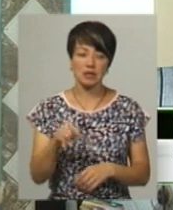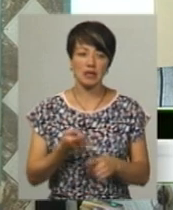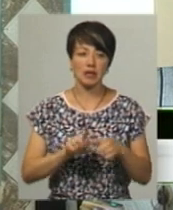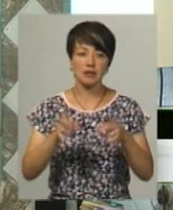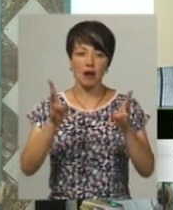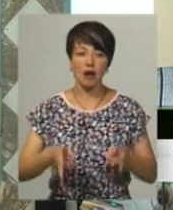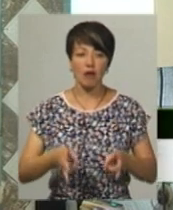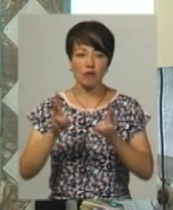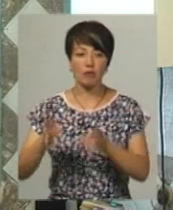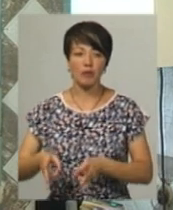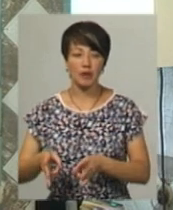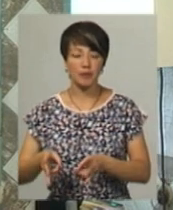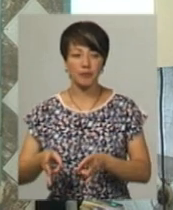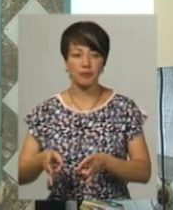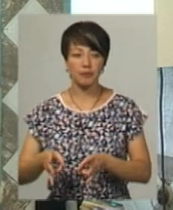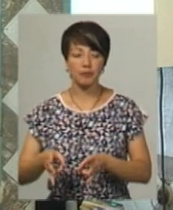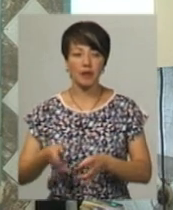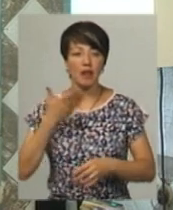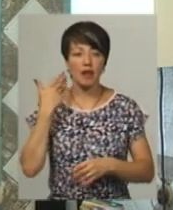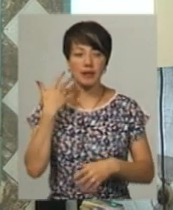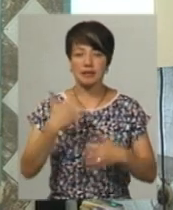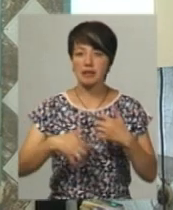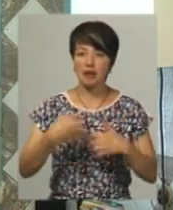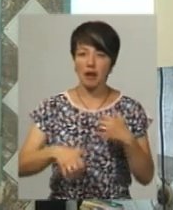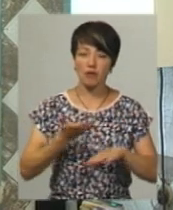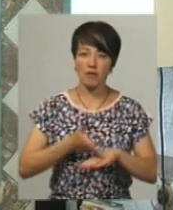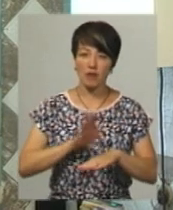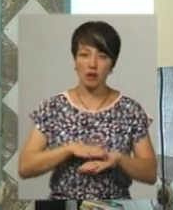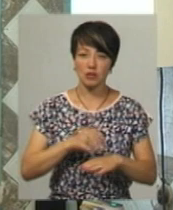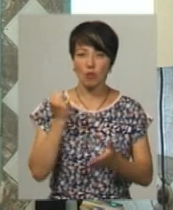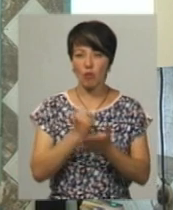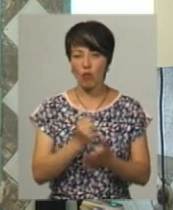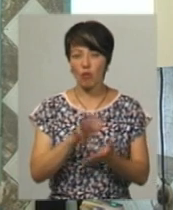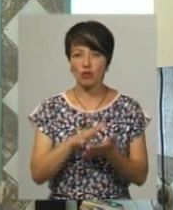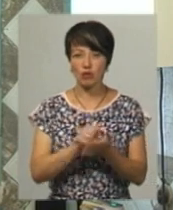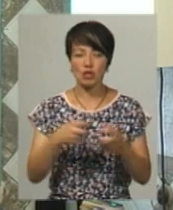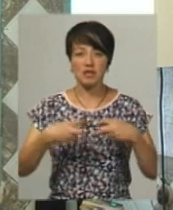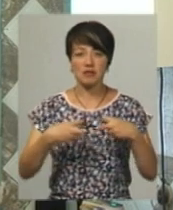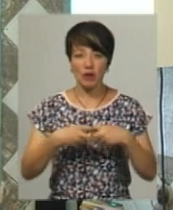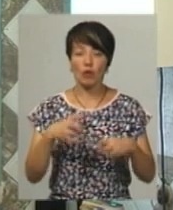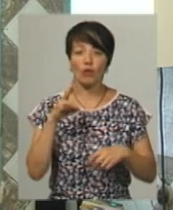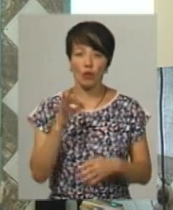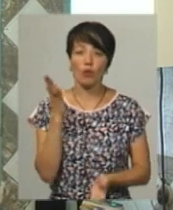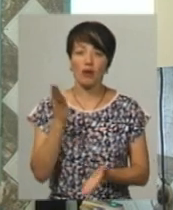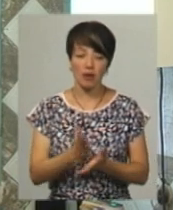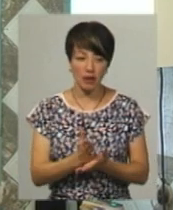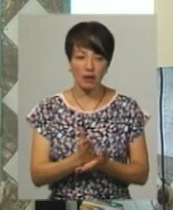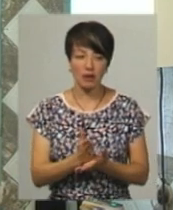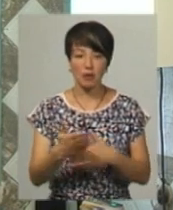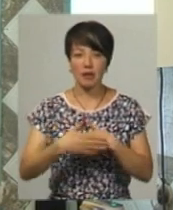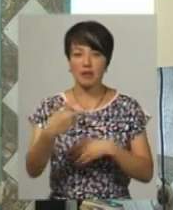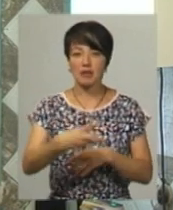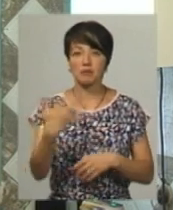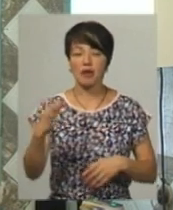– травми, скажімо так, легкі і середньої важкісті, як забої, пошкодження зв'язок. Але значна частка, біля